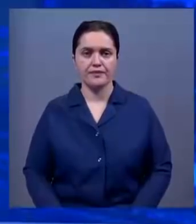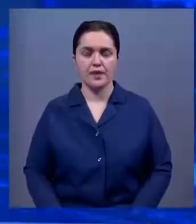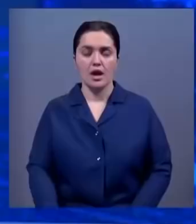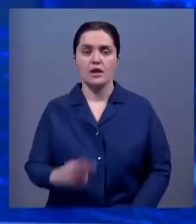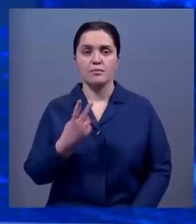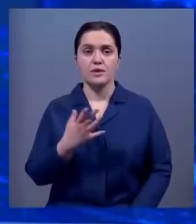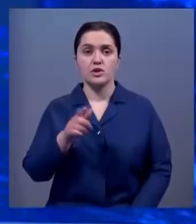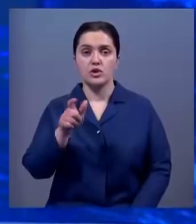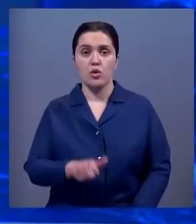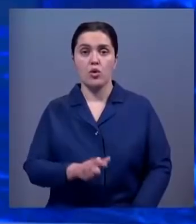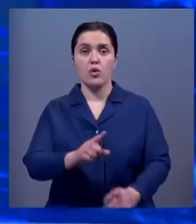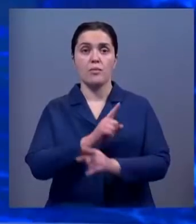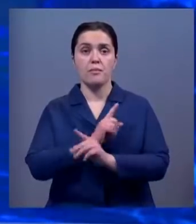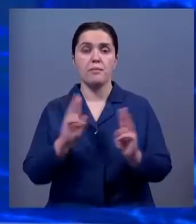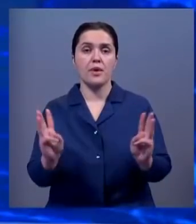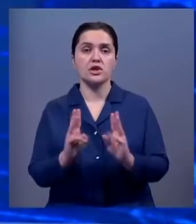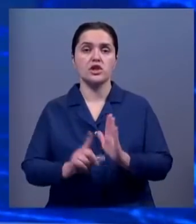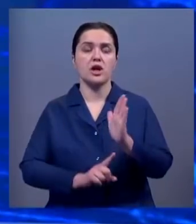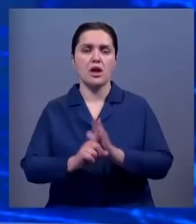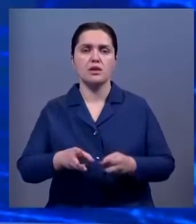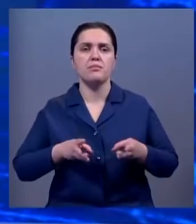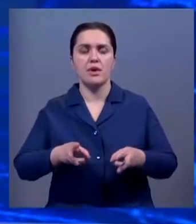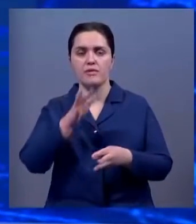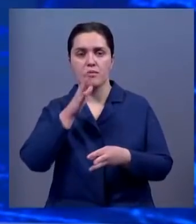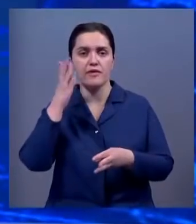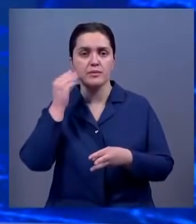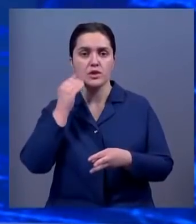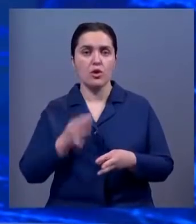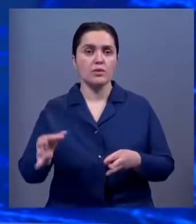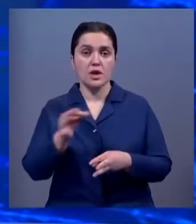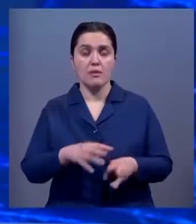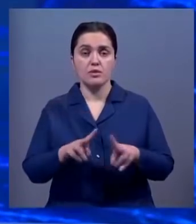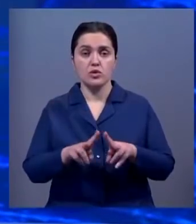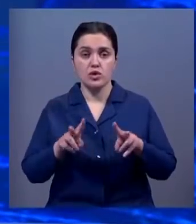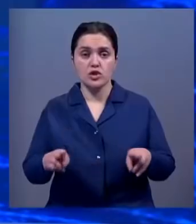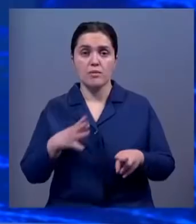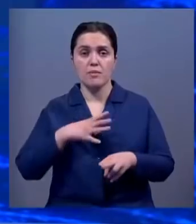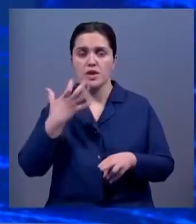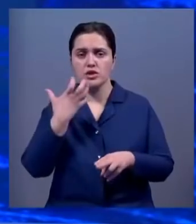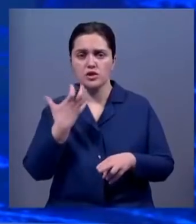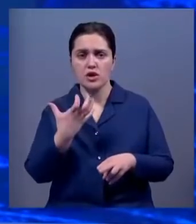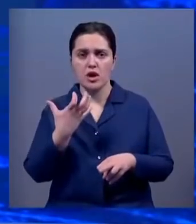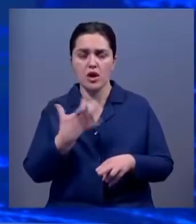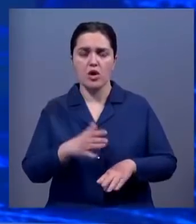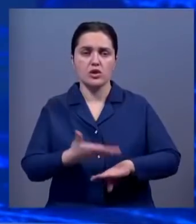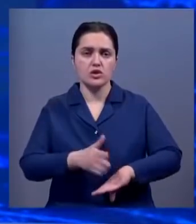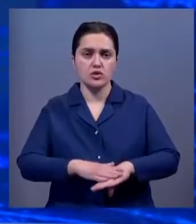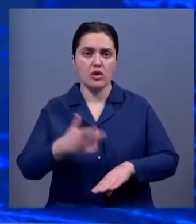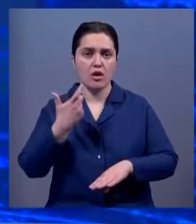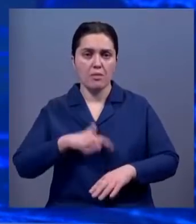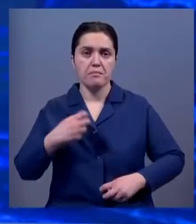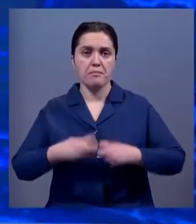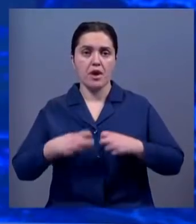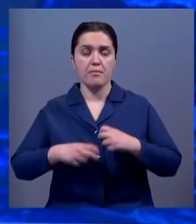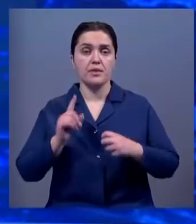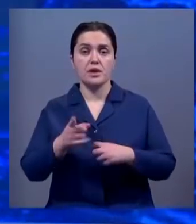25 человек погибли при пожарах с начала отопительного сезона в Алматинской области. Почти столько же получили тяжелые увечья. Из